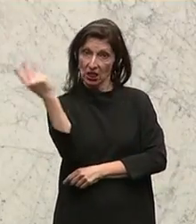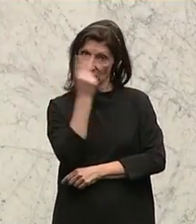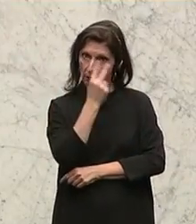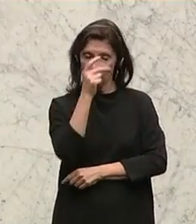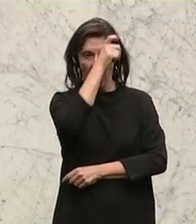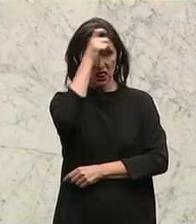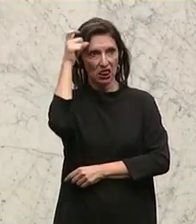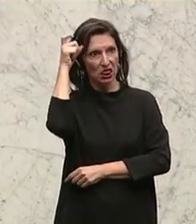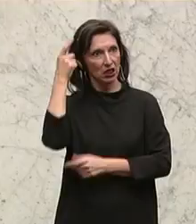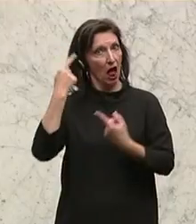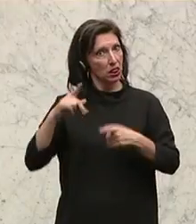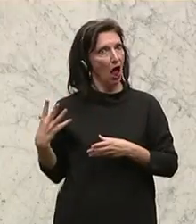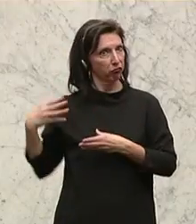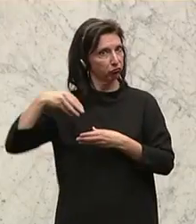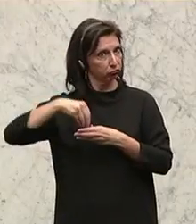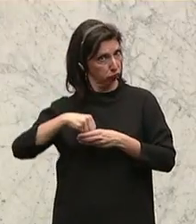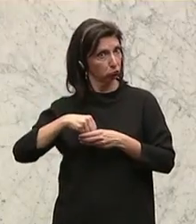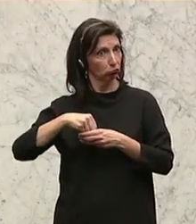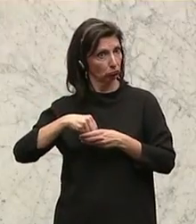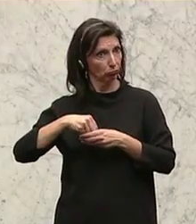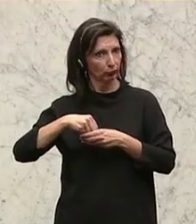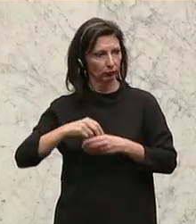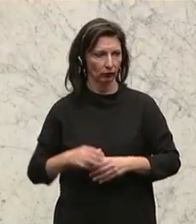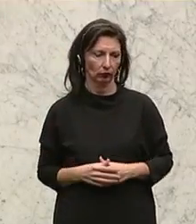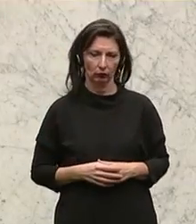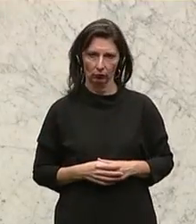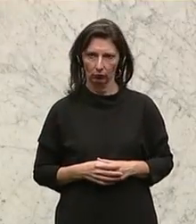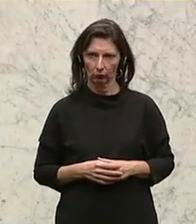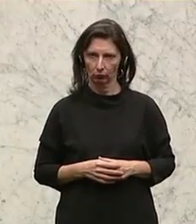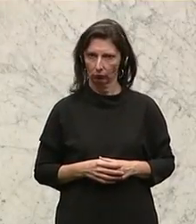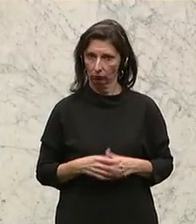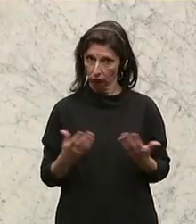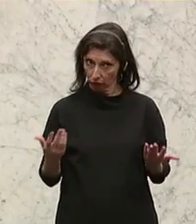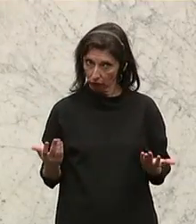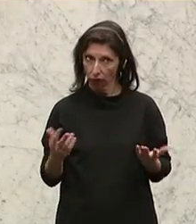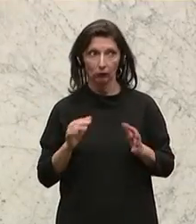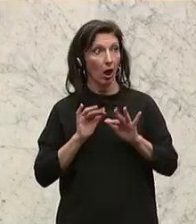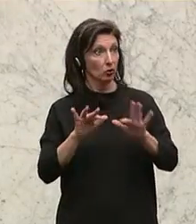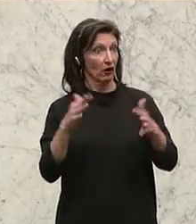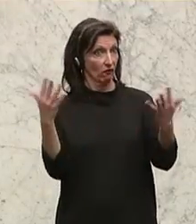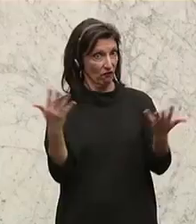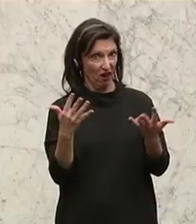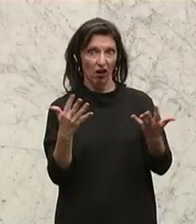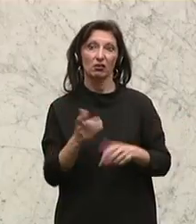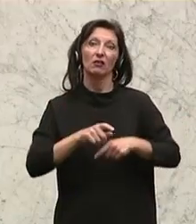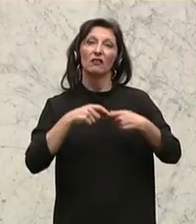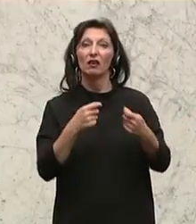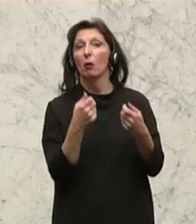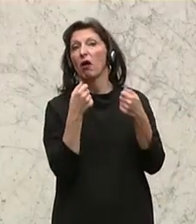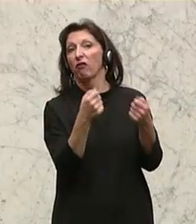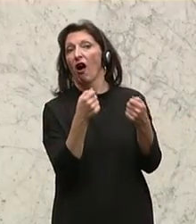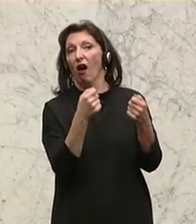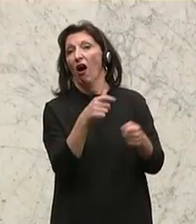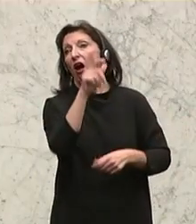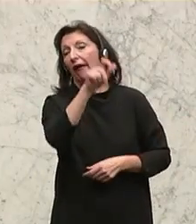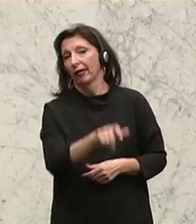mitzunehmen sind. Mit der Konsequenz, dass manche Fahrer der Ansicht